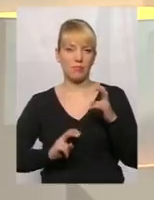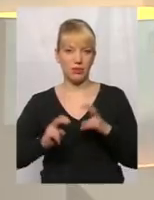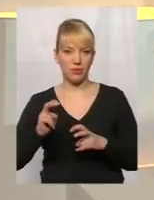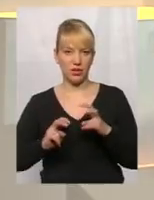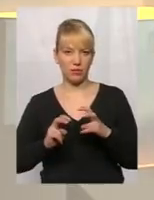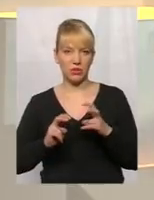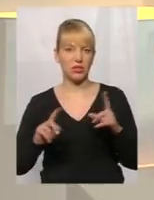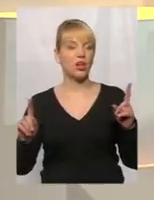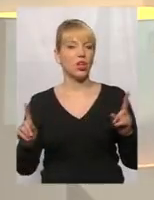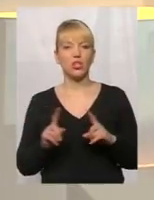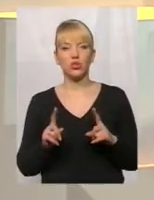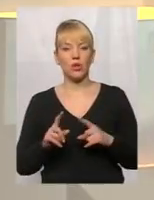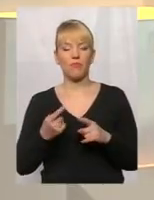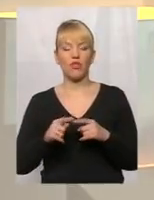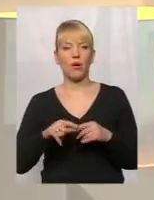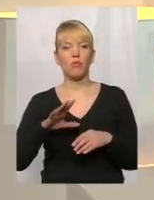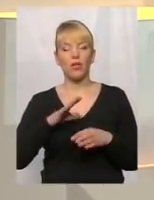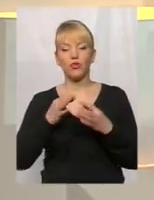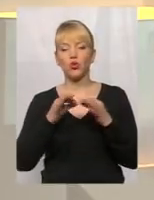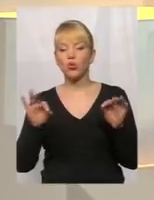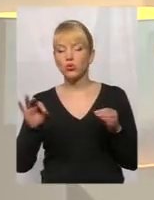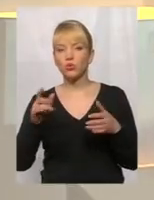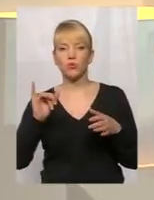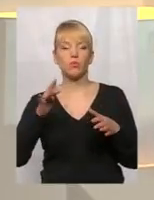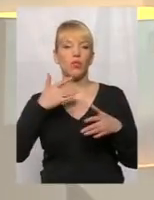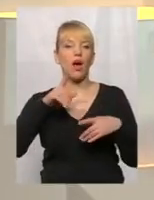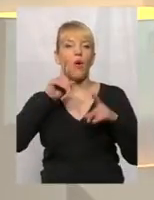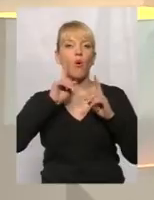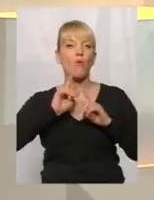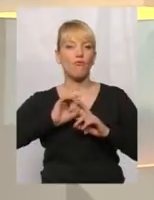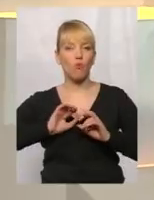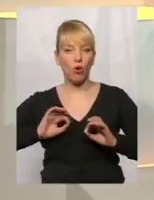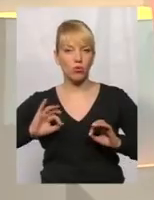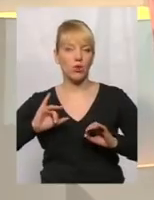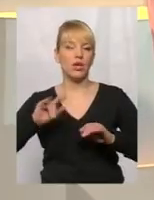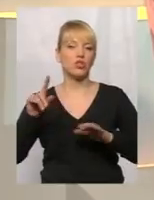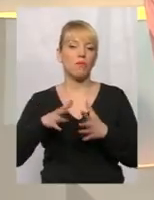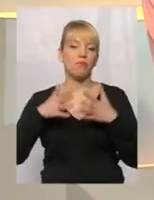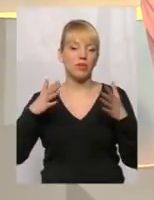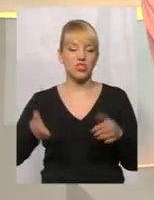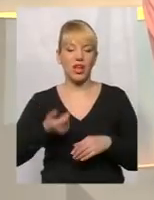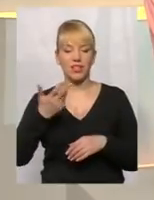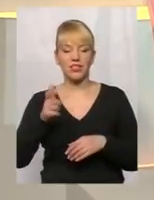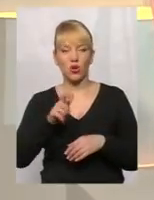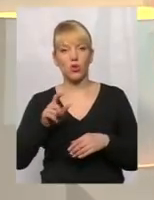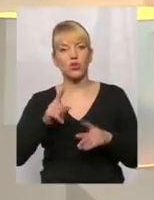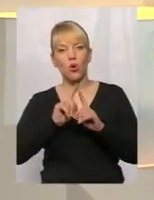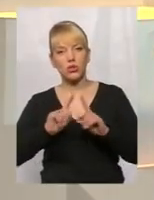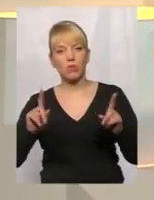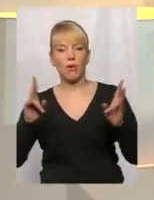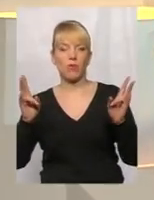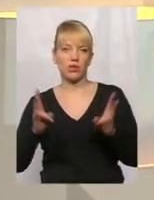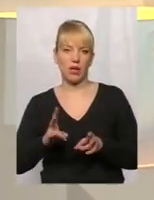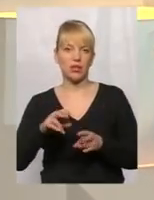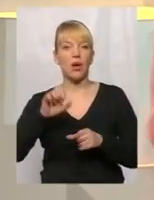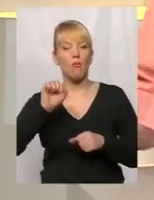щоб вона була доступною, щоб вона була комфортною, і більша кількість людей з особливими потребами могли